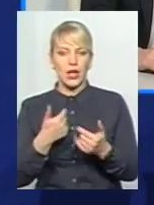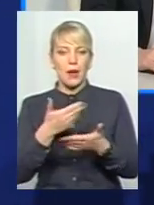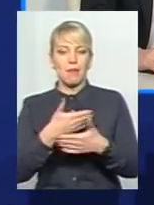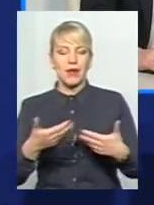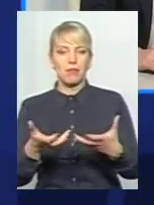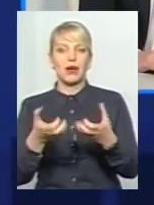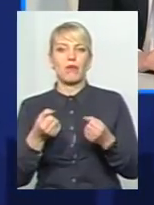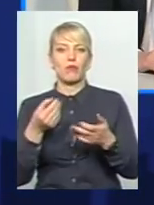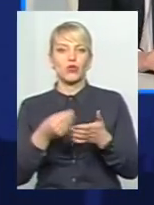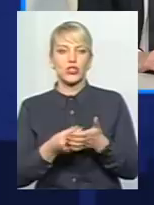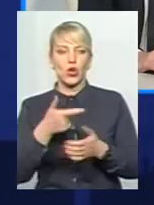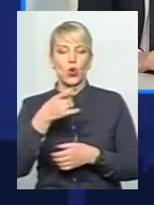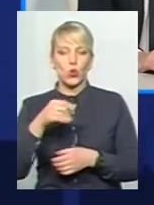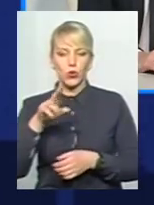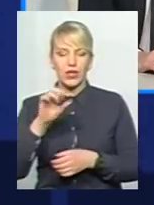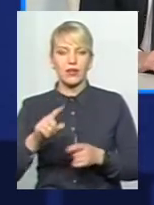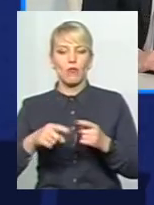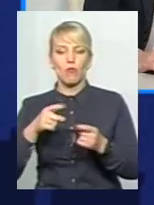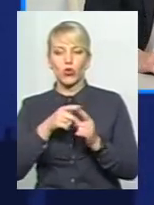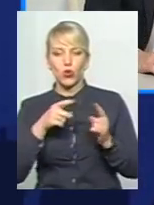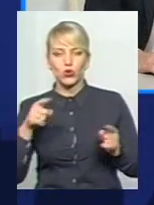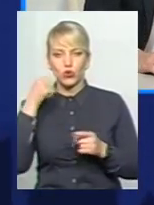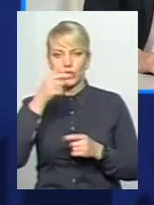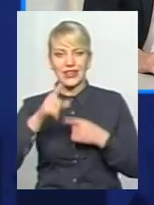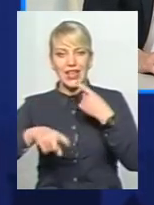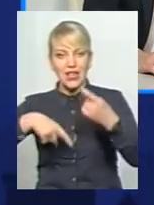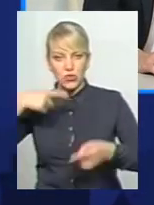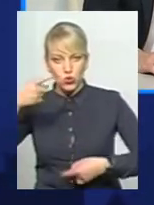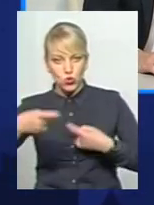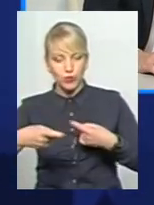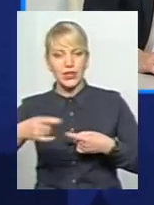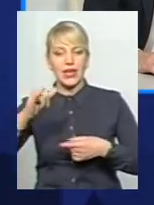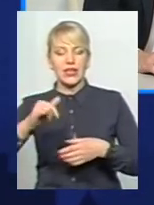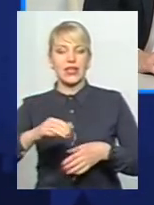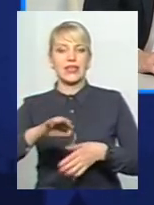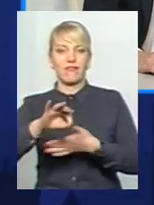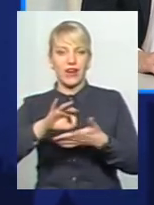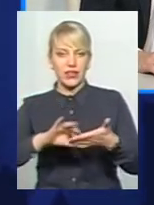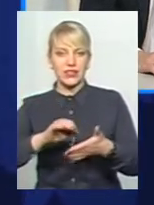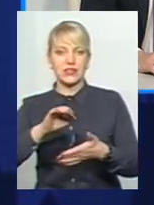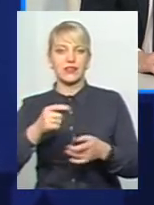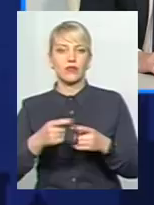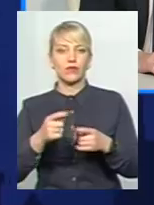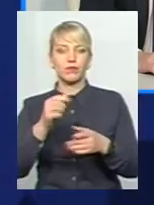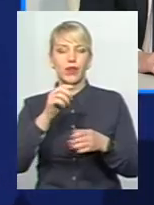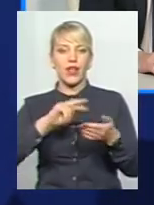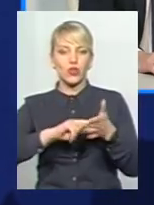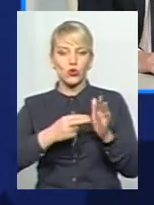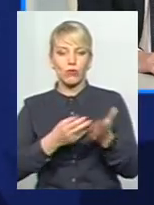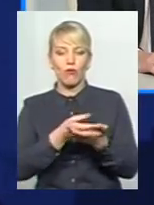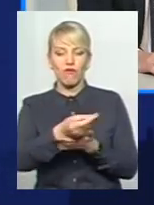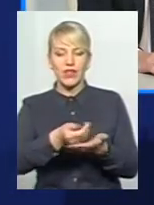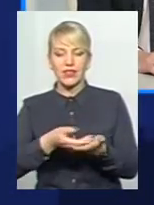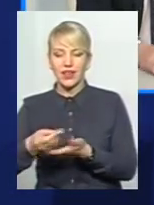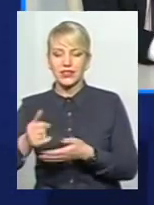поточного року на наступний. І фактично одразу ж, одразу ж плануємо і видатки, і